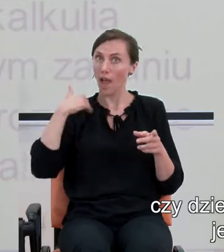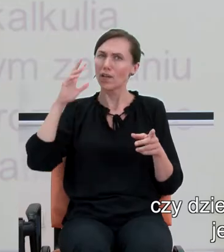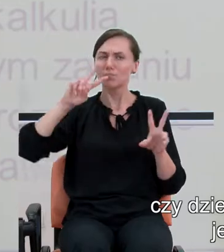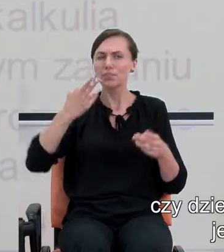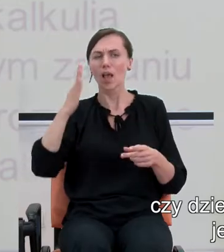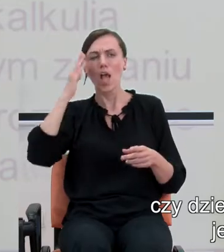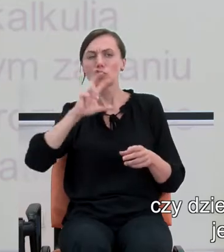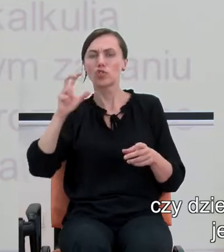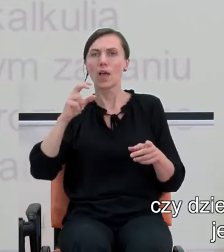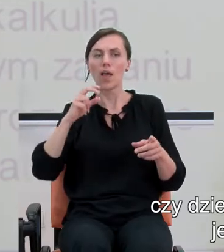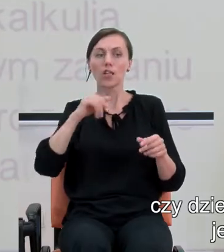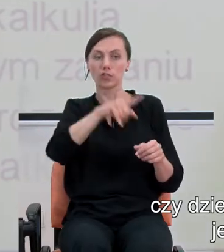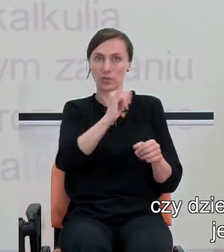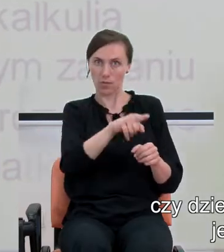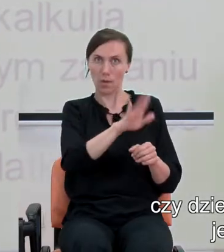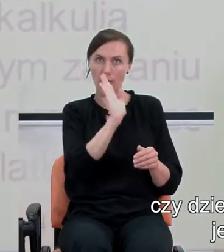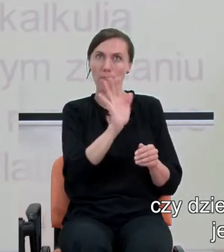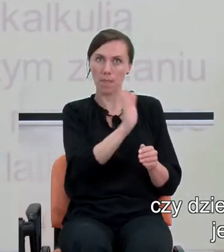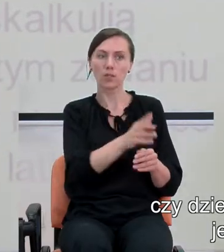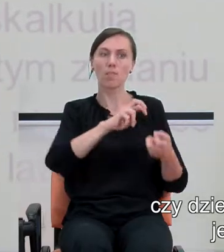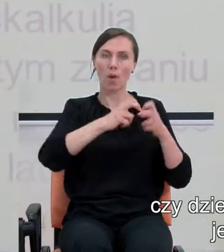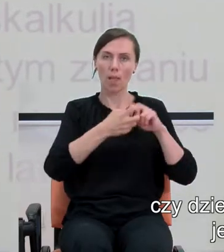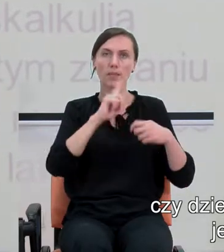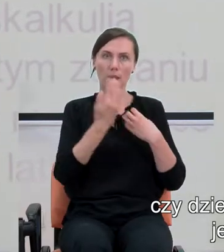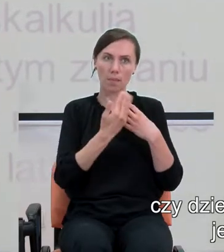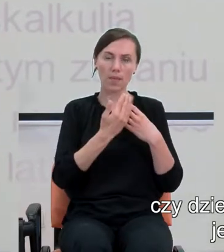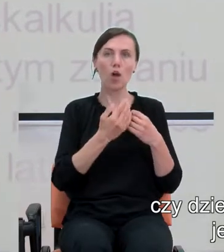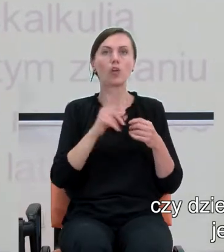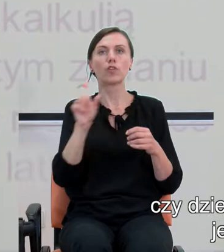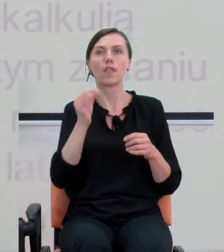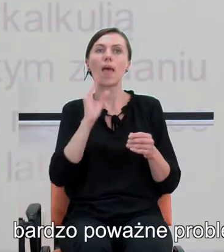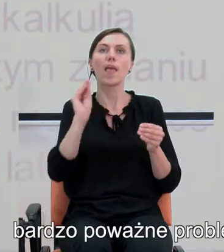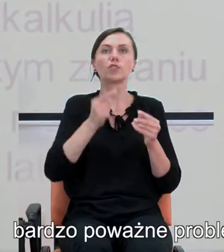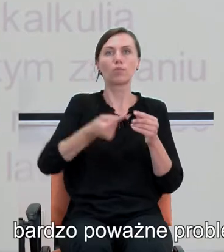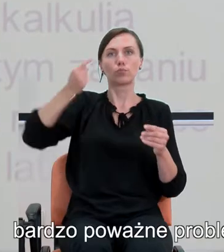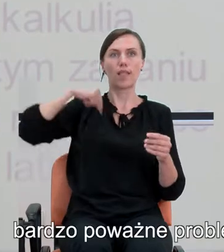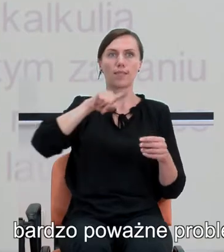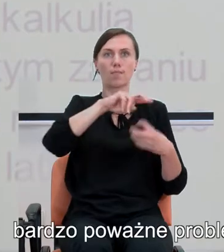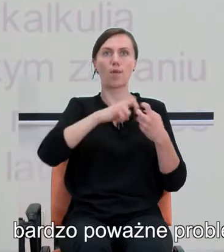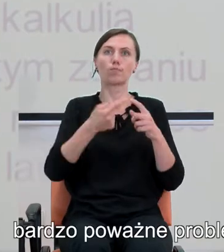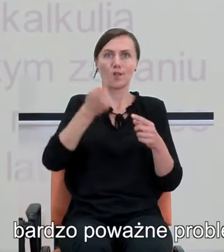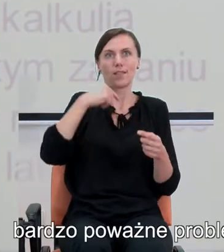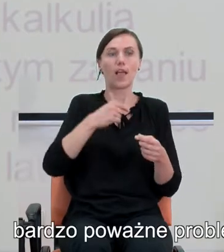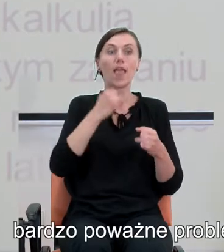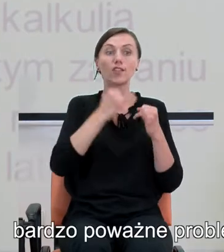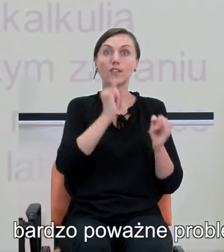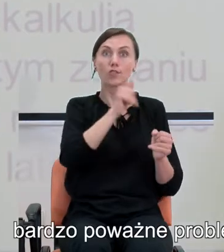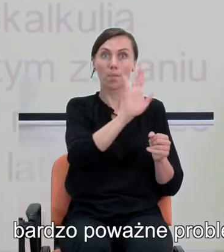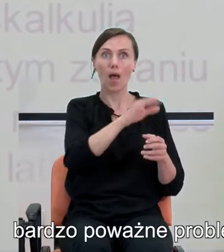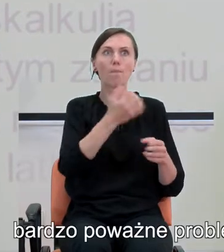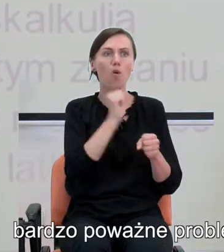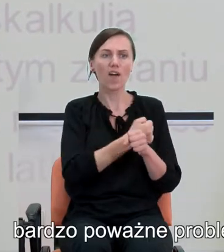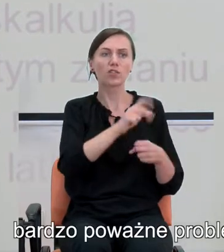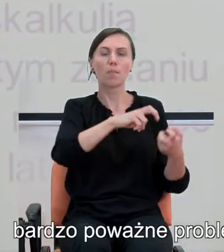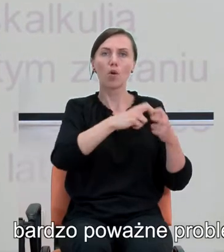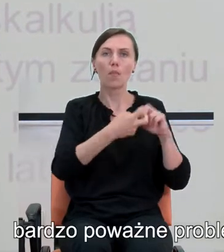problemy z matematyką jeszcze zanim te problemy nastąpią. Otóż, no, jeśli dziecko będzie mieć bardzo